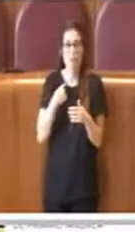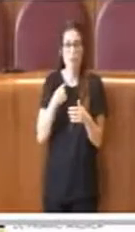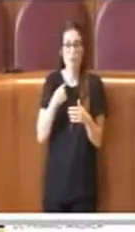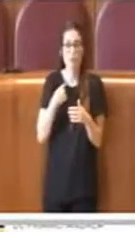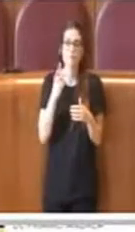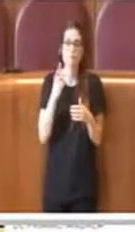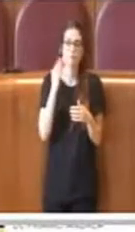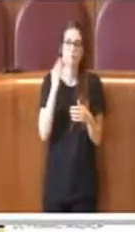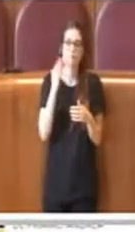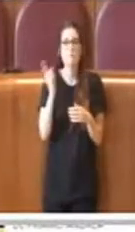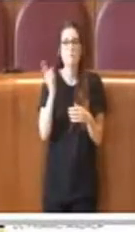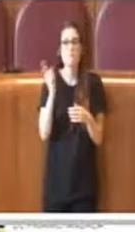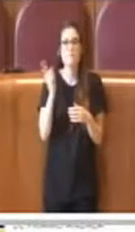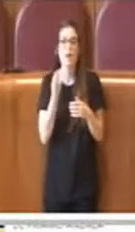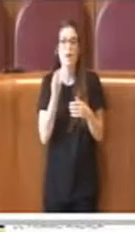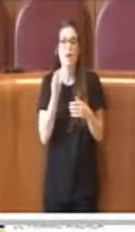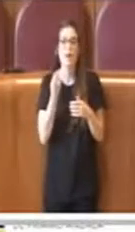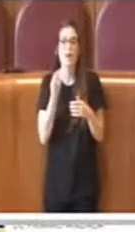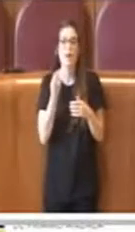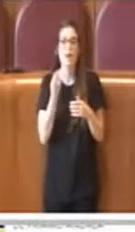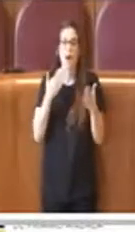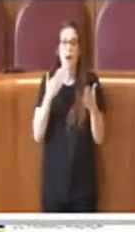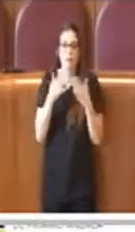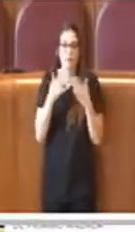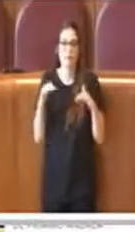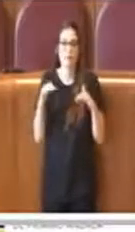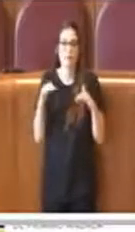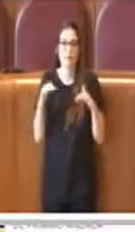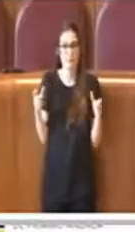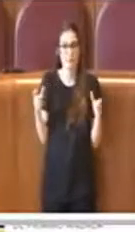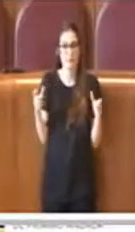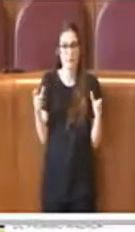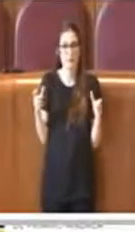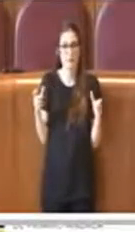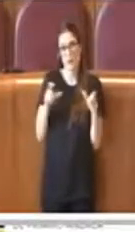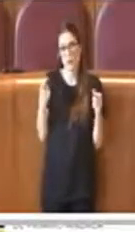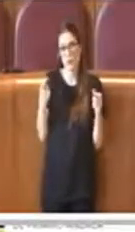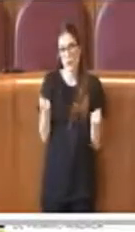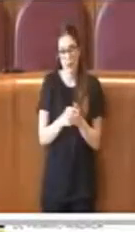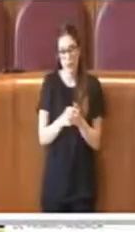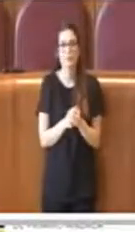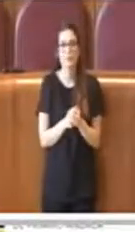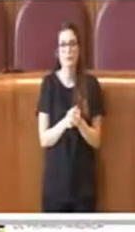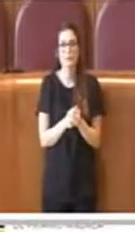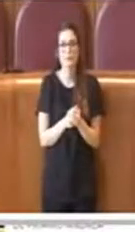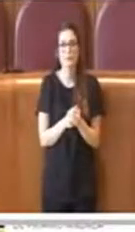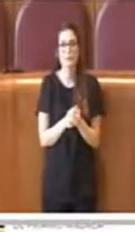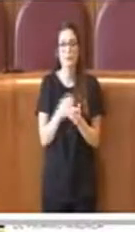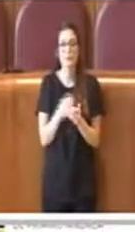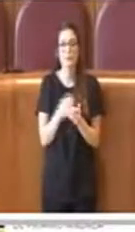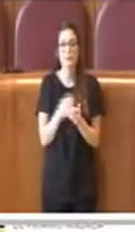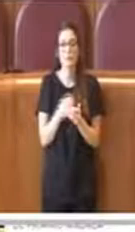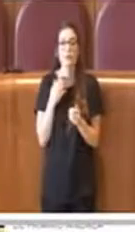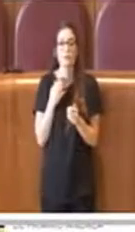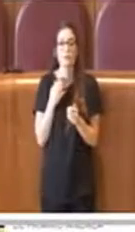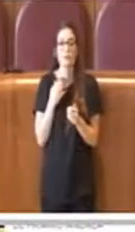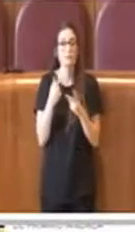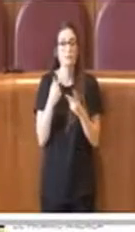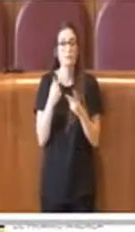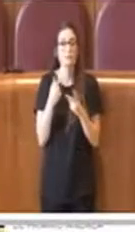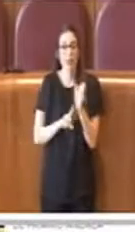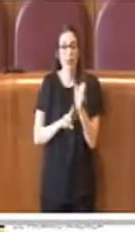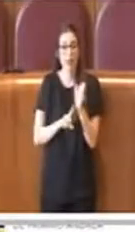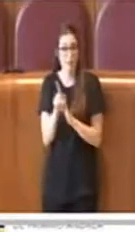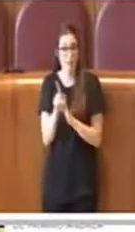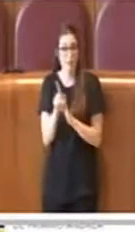numero ristretto di singoli non associati. Fondamentali in questo contesto, ma di fatto separati proprio per evitare l'effetto